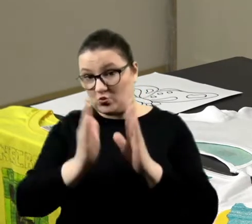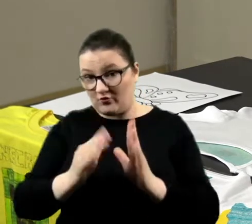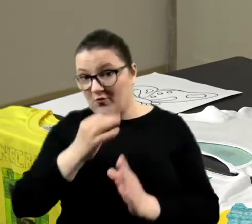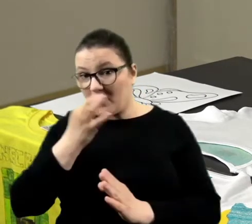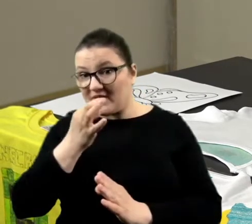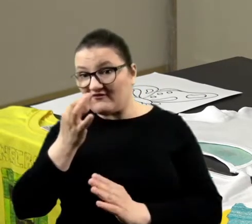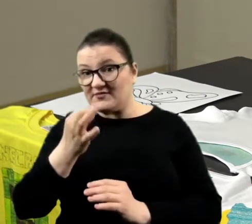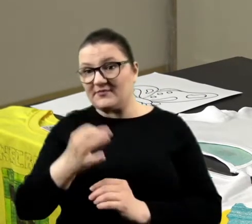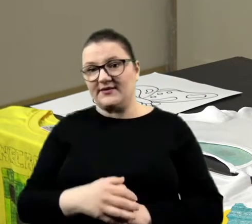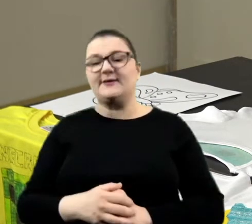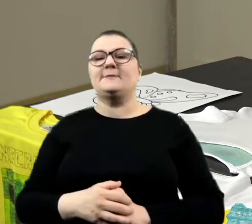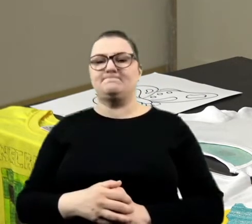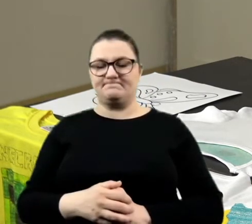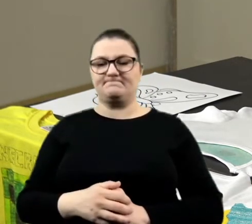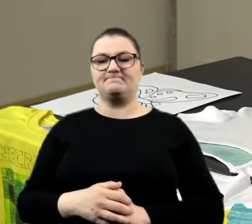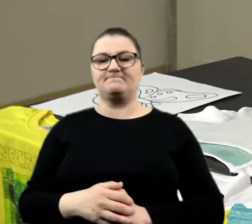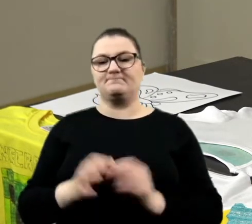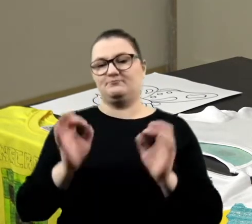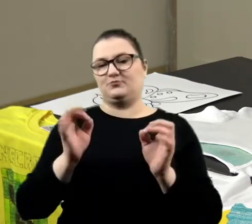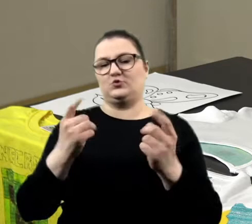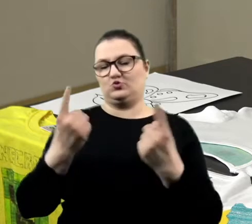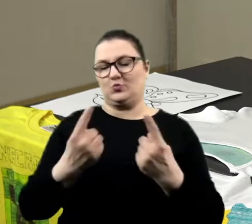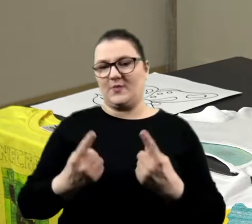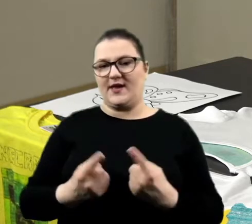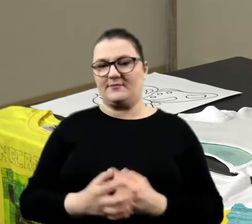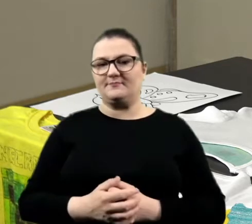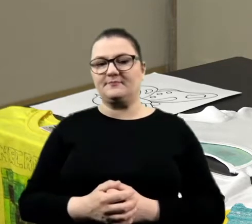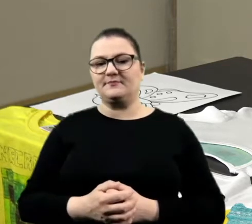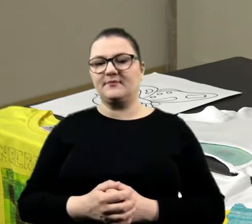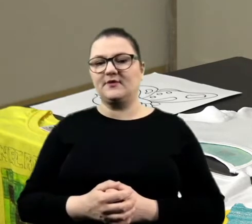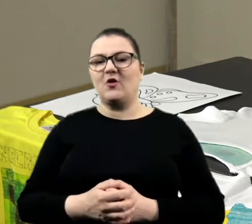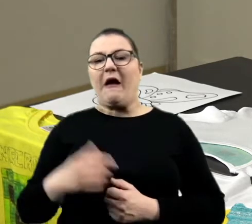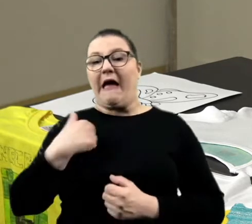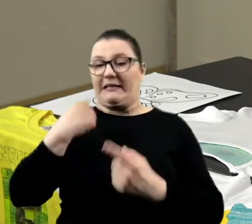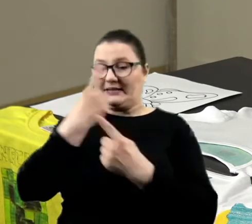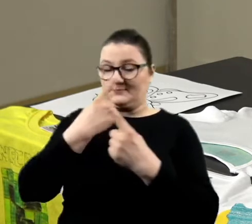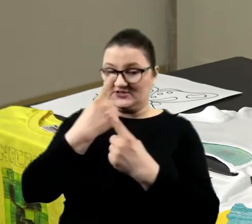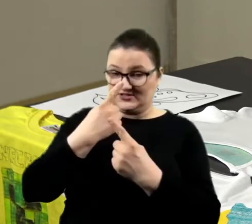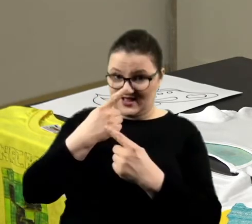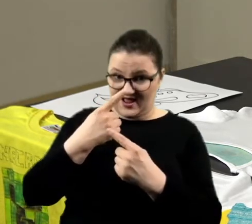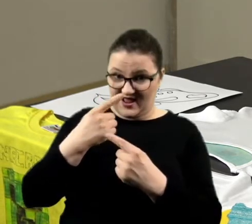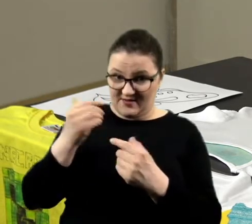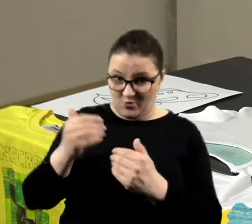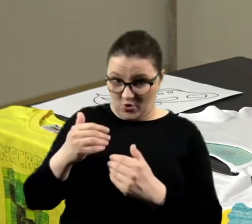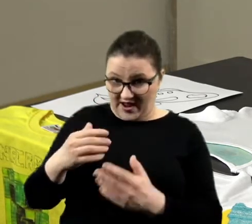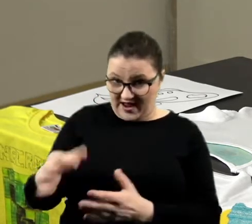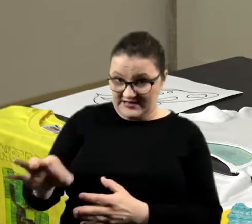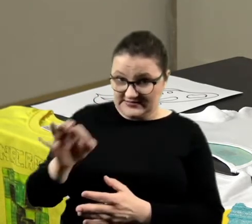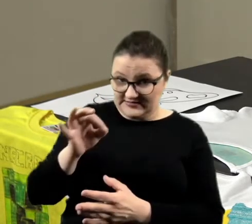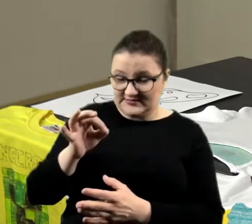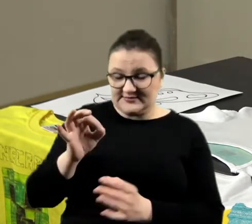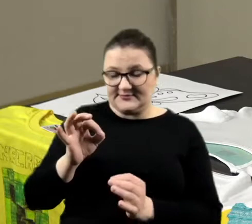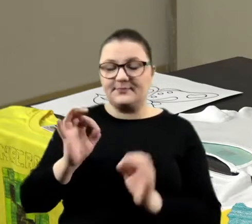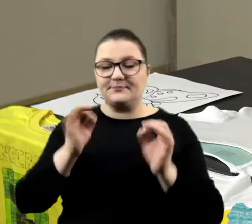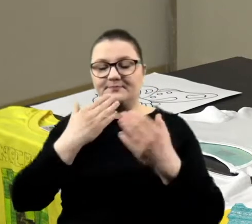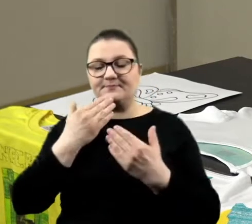No, super. To wiesz co? Ja tak sobie myślę. Mogę? Mogę, mogę? Dlasz mi na troszkę?